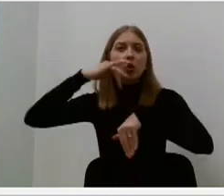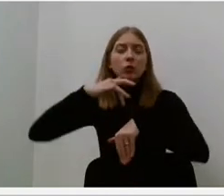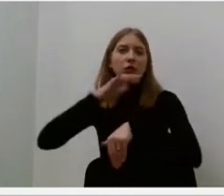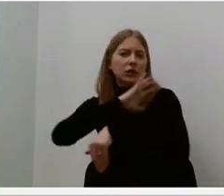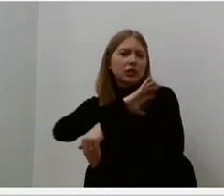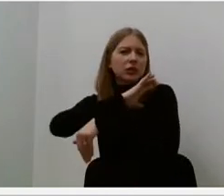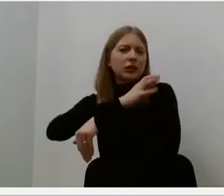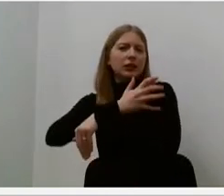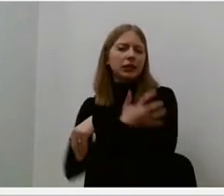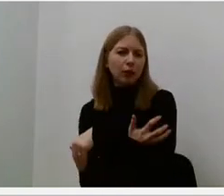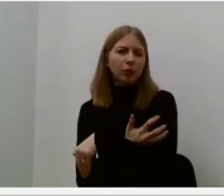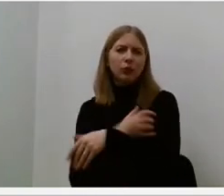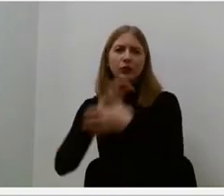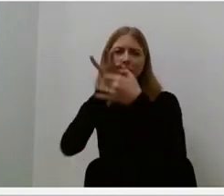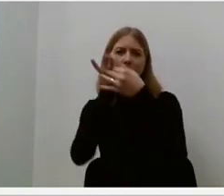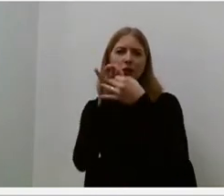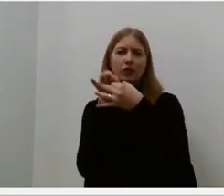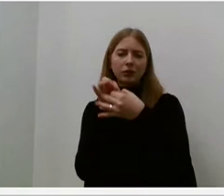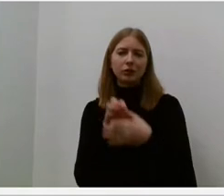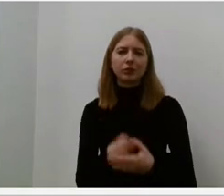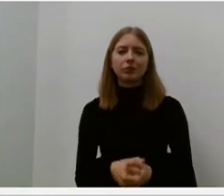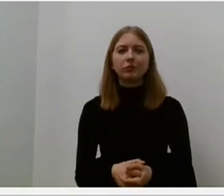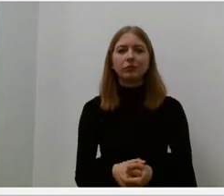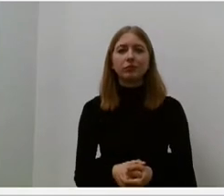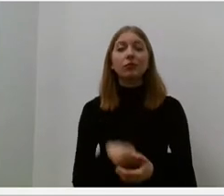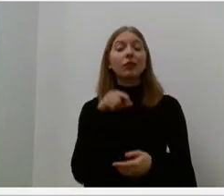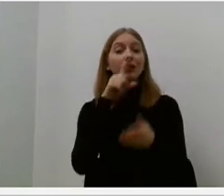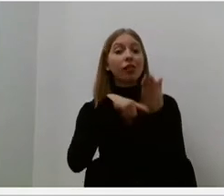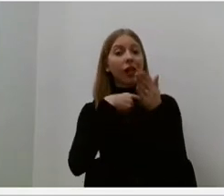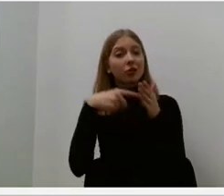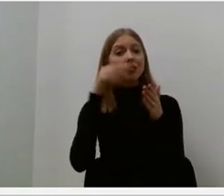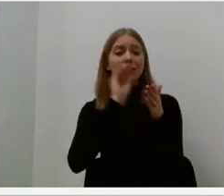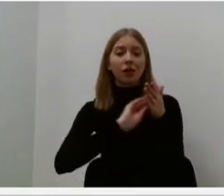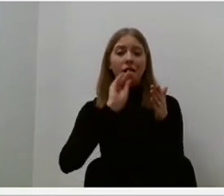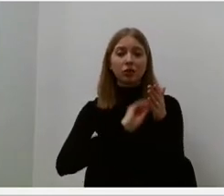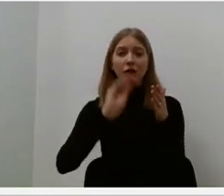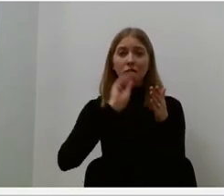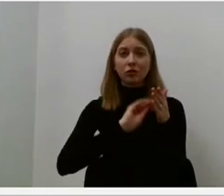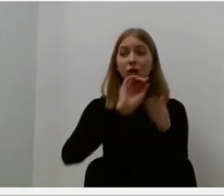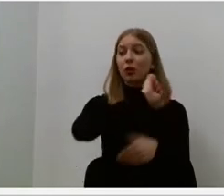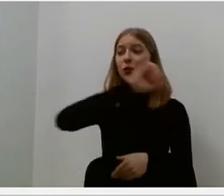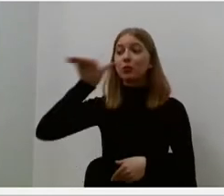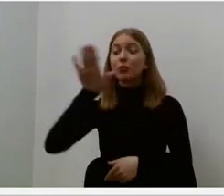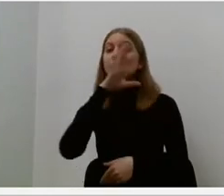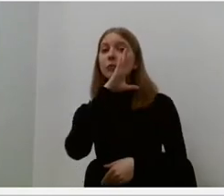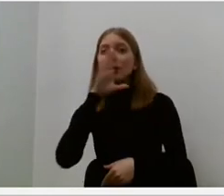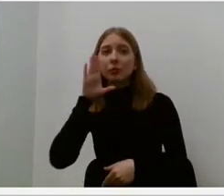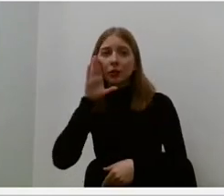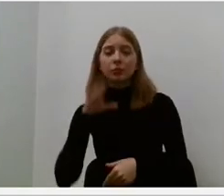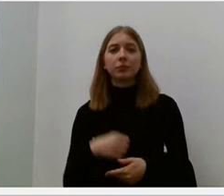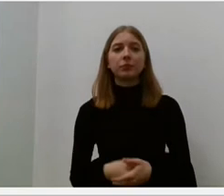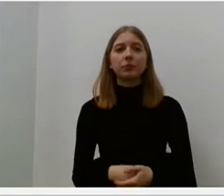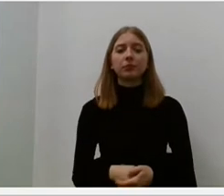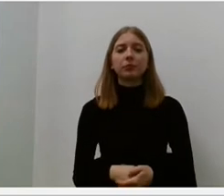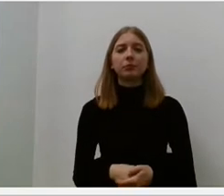rašydamą laišką mamai iš emigracijos. Tai kasgi palaiko